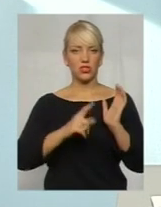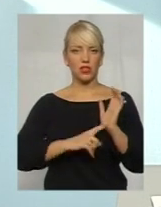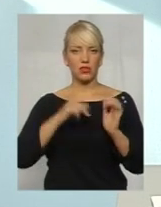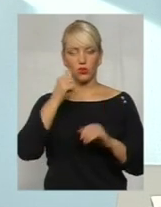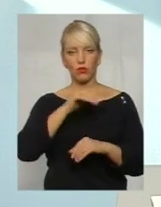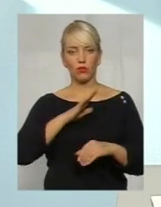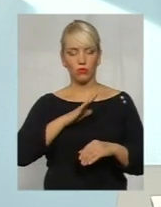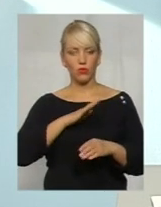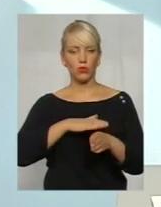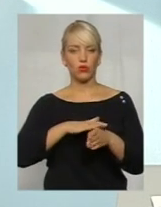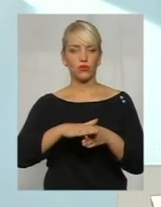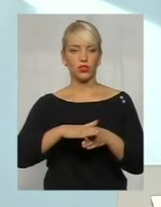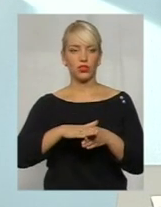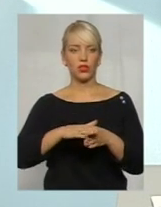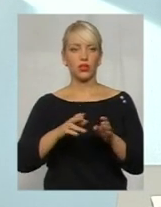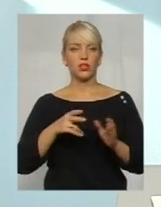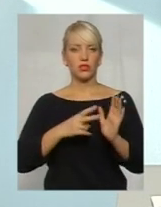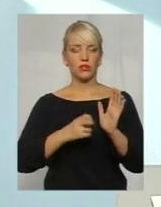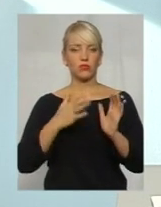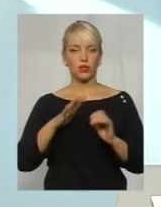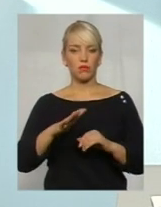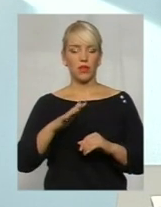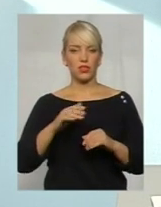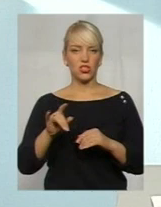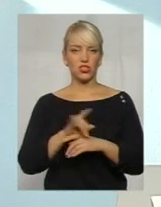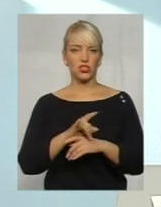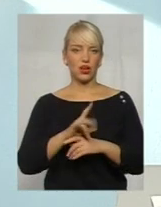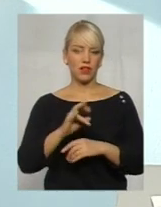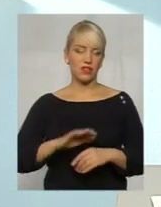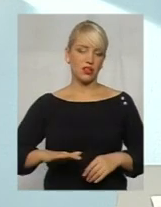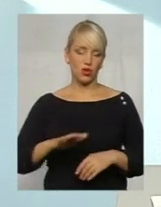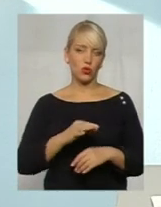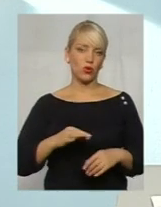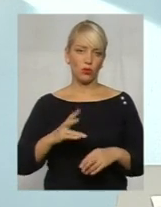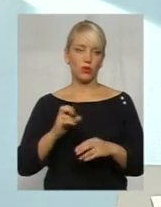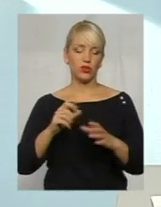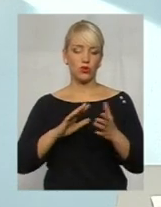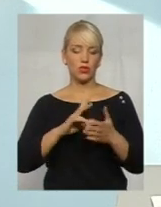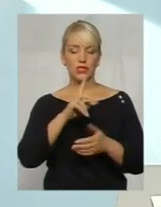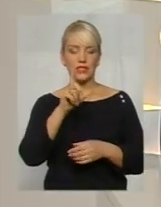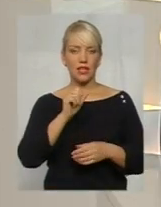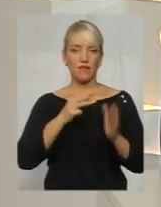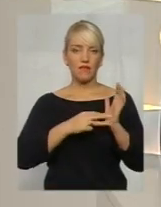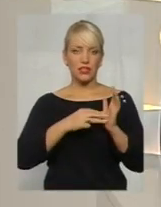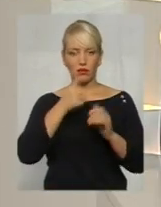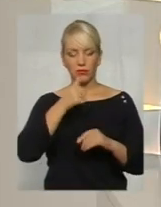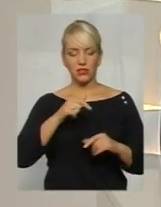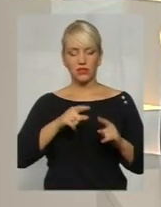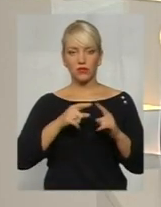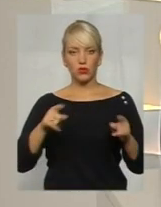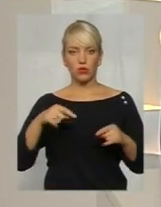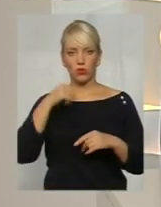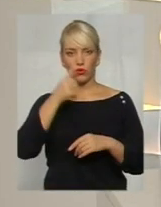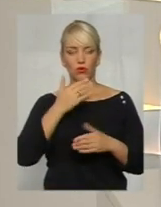705 шахрайств на території області, то за 8 місяців поточного року вже ми маємо